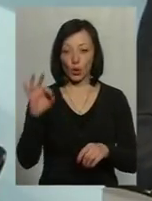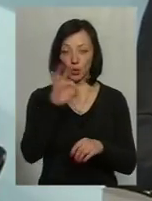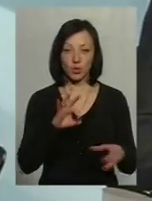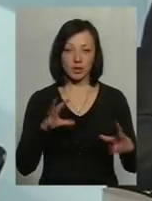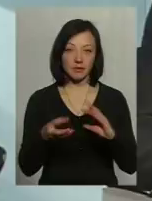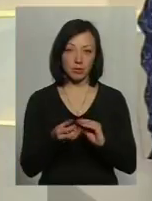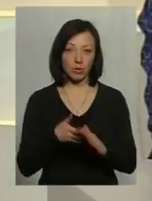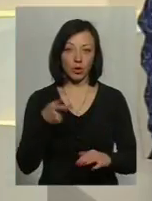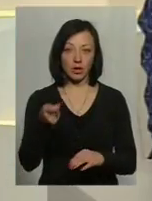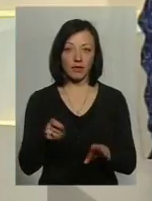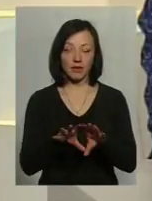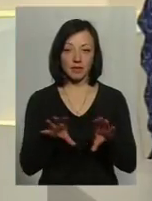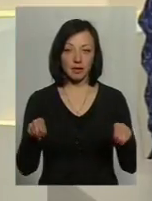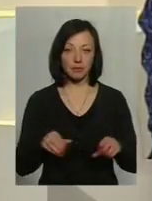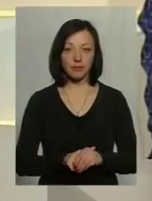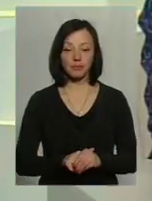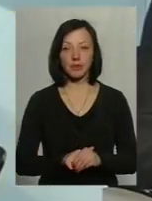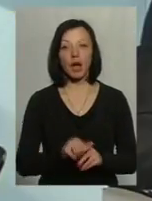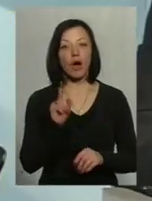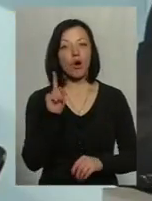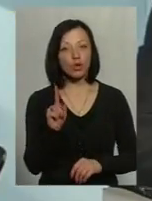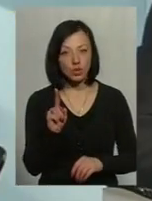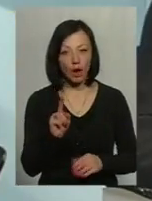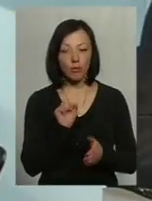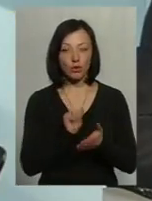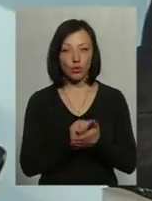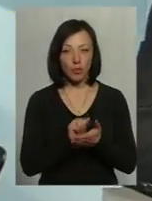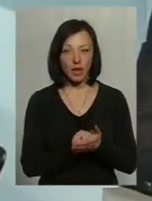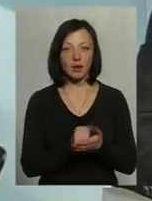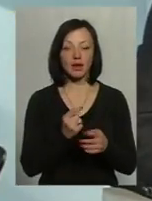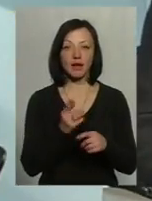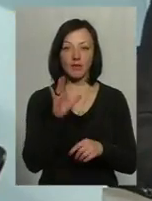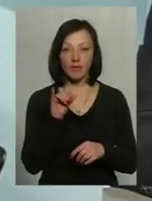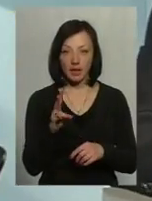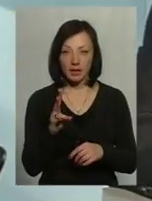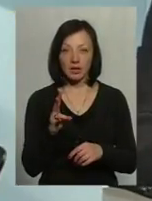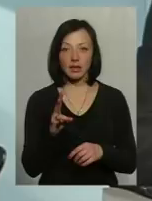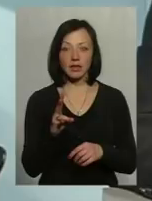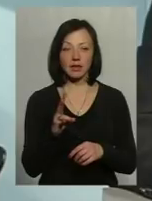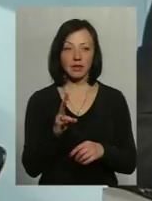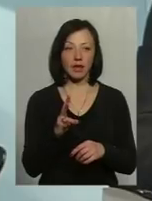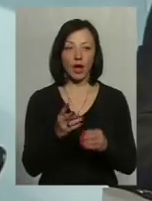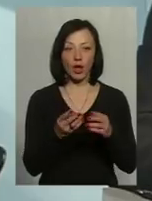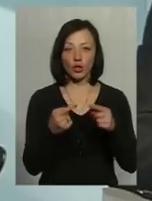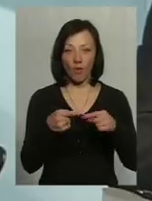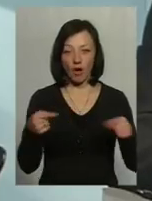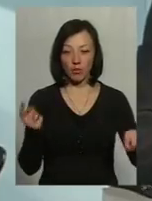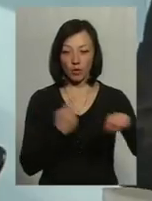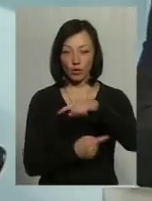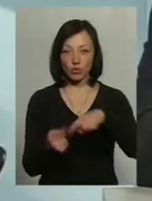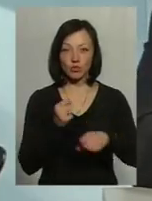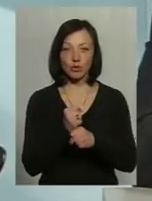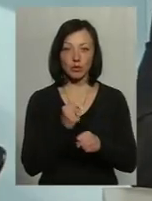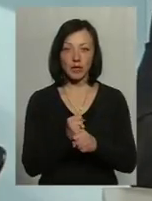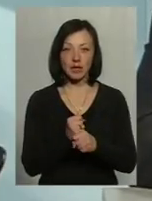звітами подав, і все. Розумієш? Тобто, хоча по документах він з єдинщиком товар прокручувався для того, щоб зробити, як